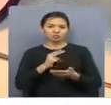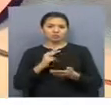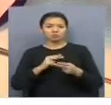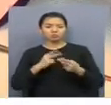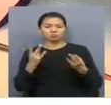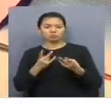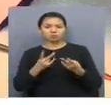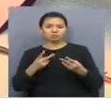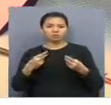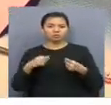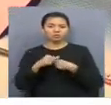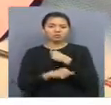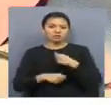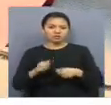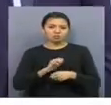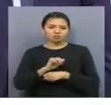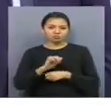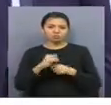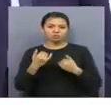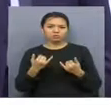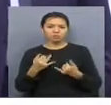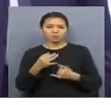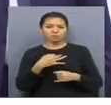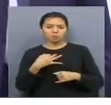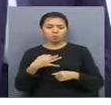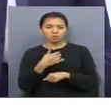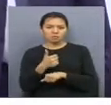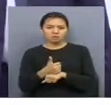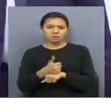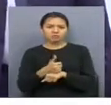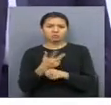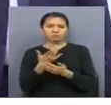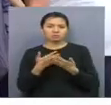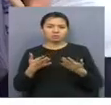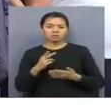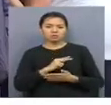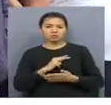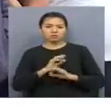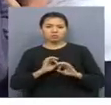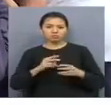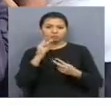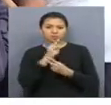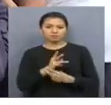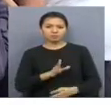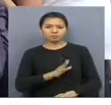қажетті жаттықтар шығарады. Осы ретте өңгір башысы Ермек Маржықпай фаршалауданындағы бір ғатар жұмысталға тоқталып өтті.